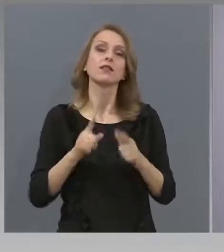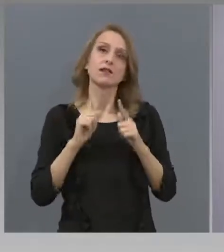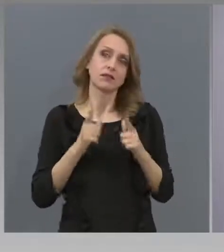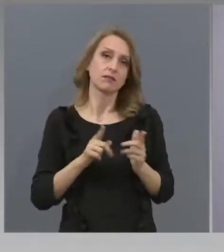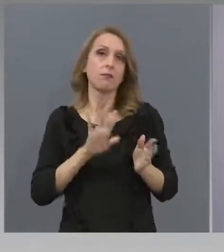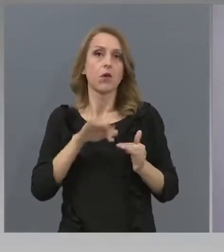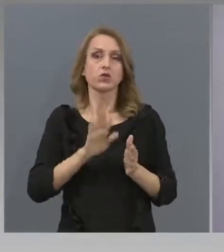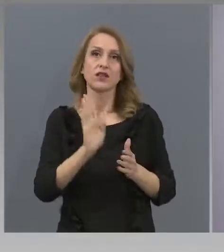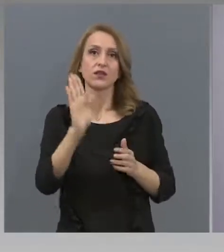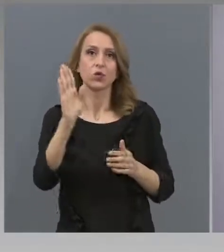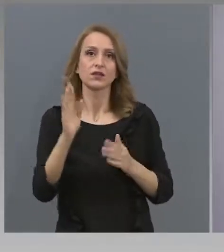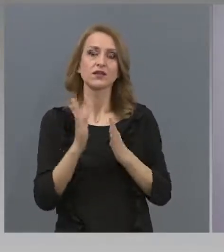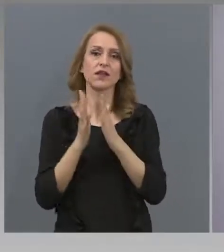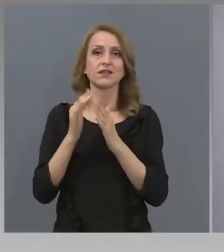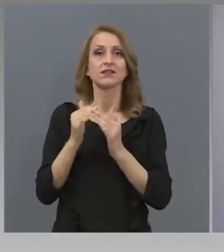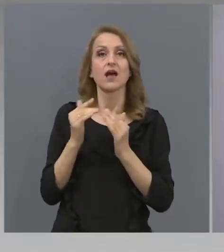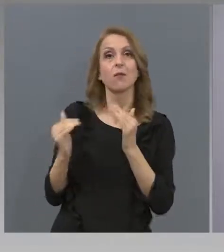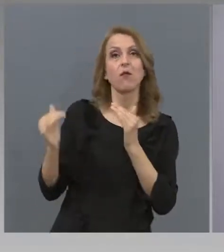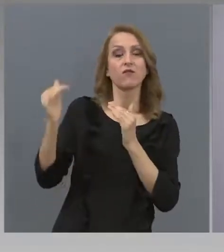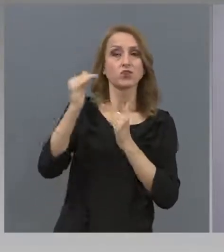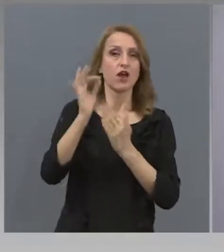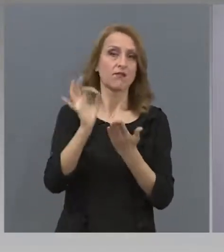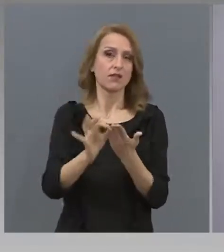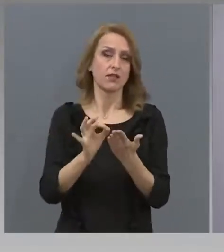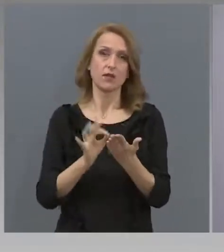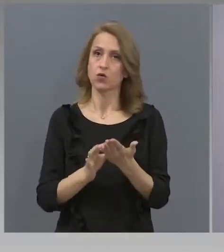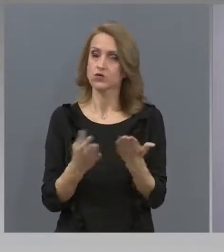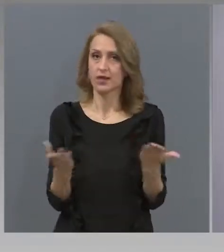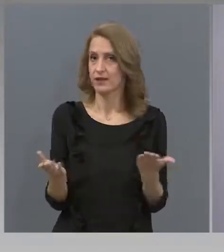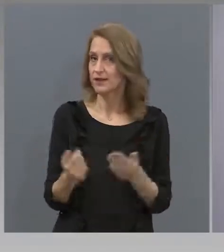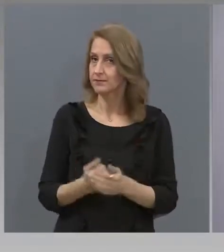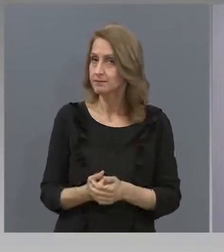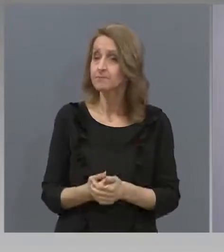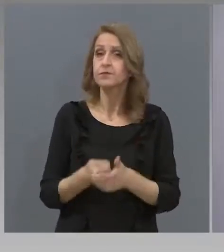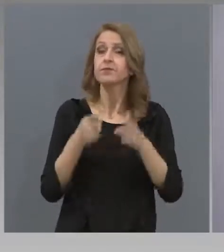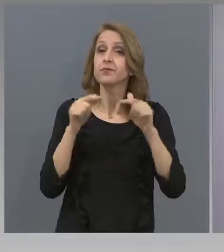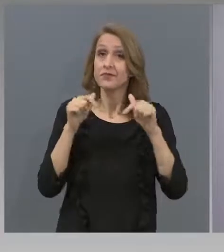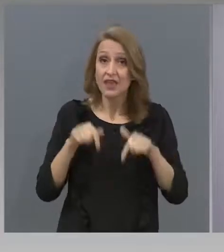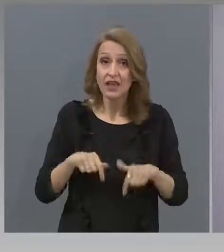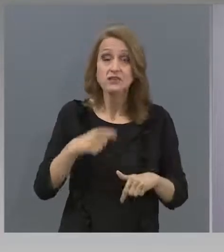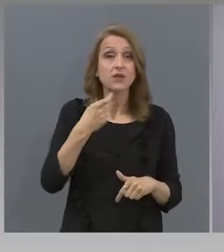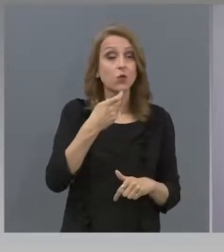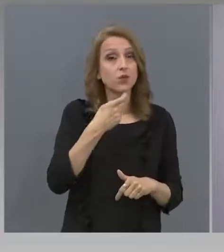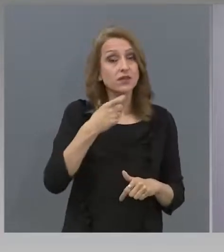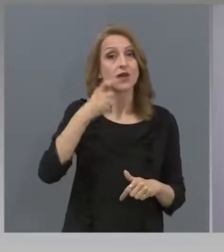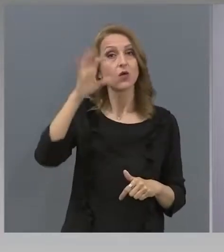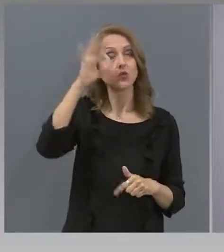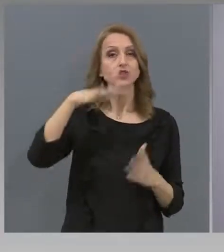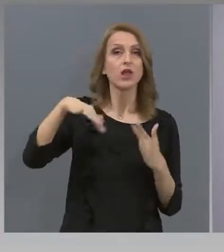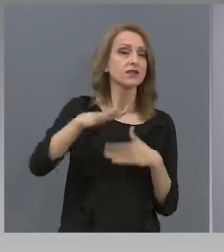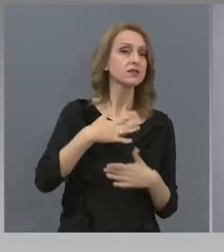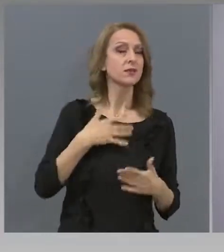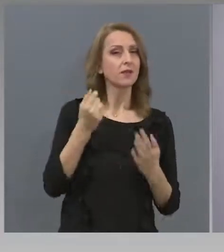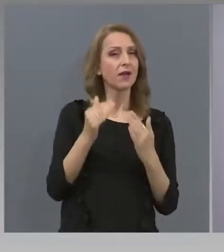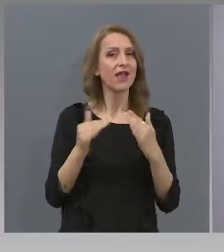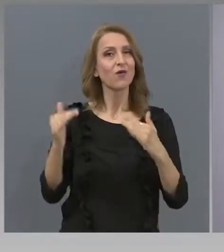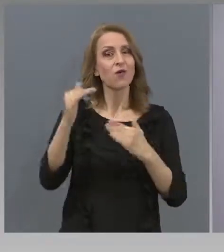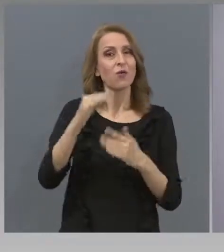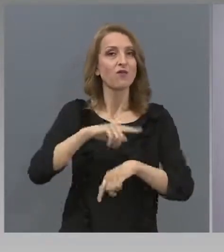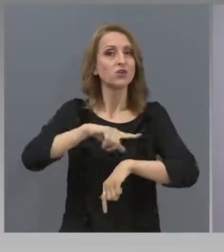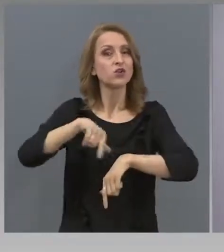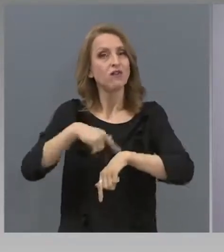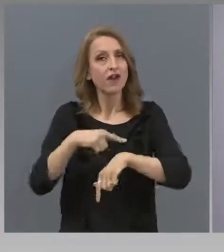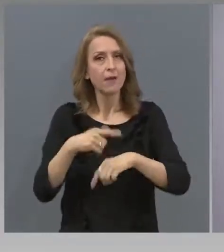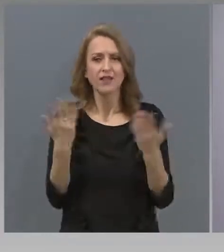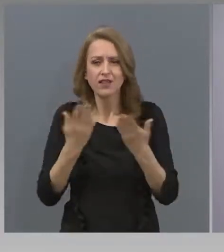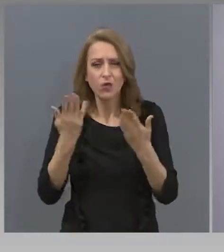повишаване на оценките. Тоест, учениците тази година имат малко повече време и сравнение с учениците от